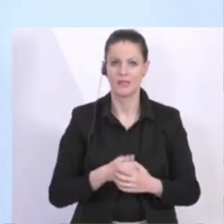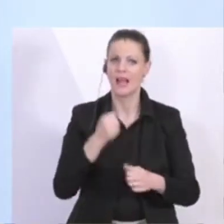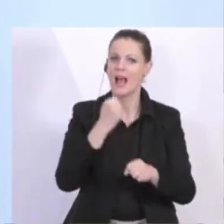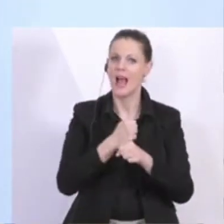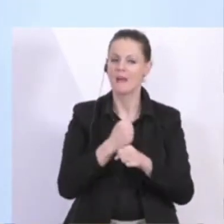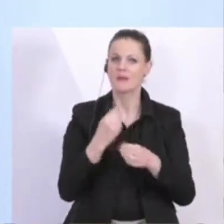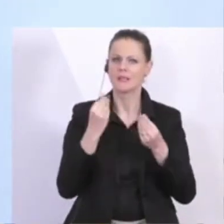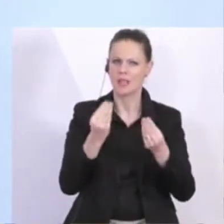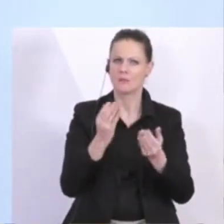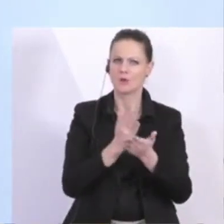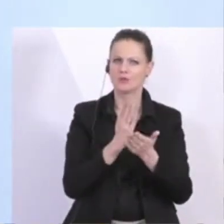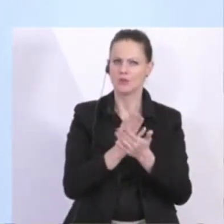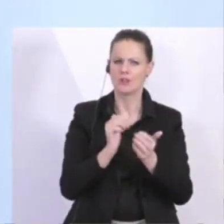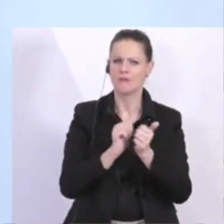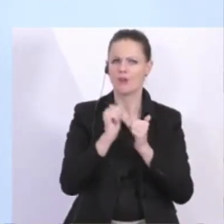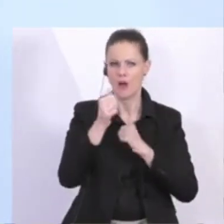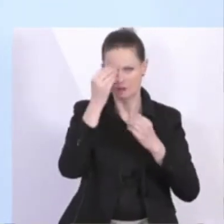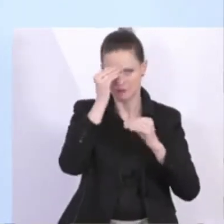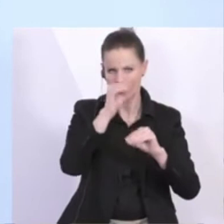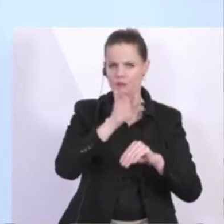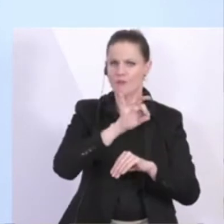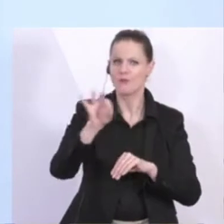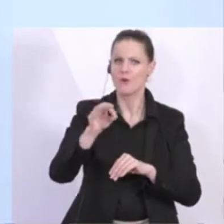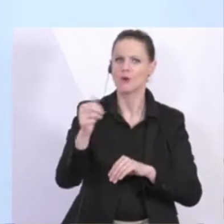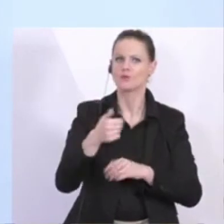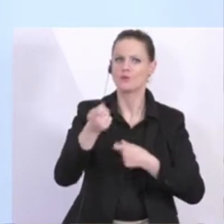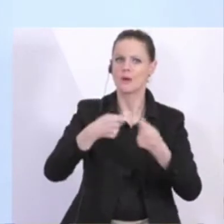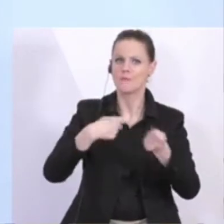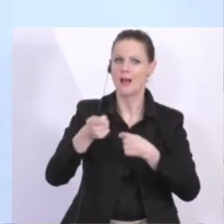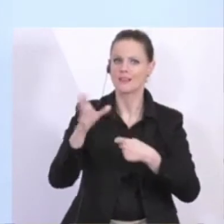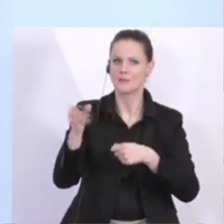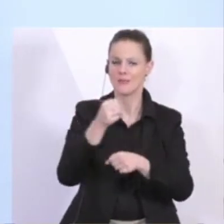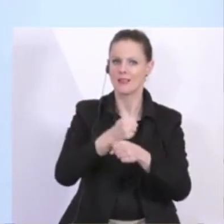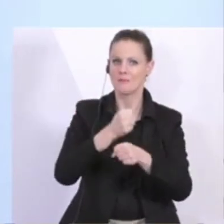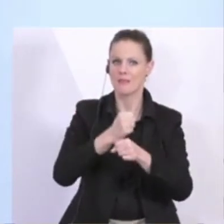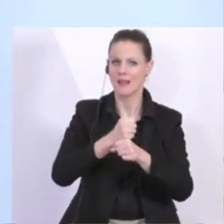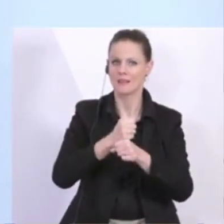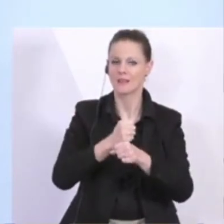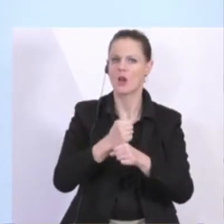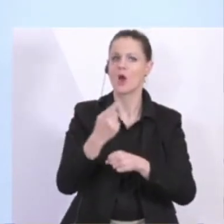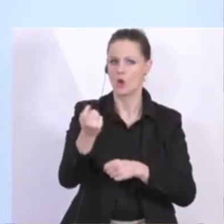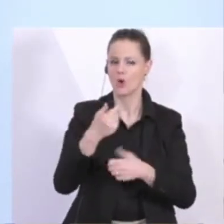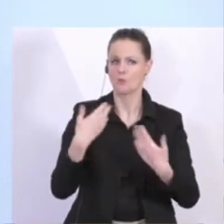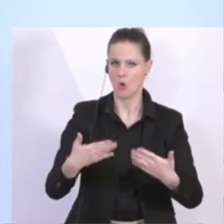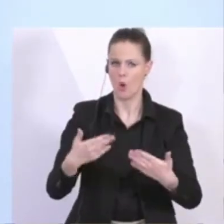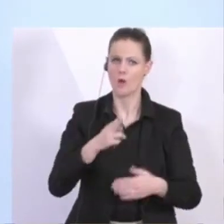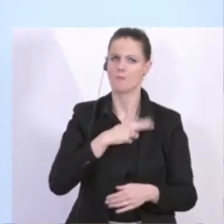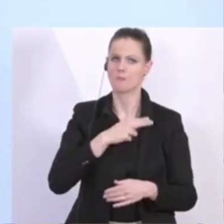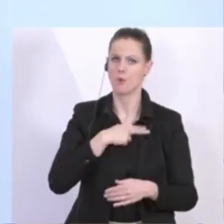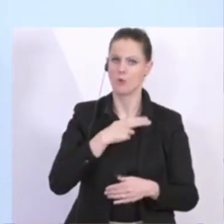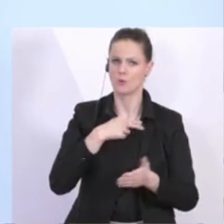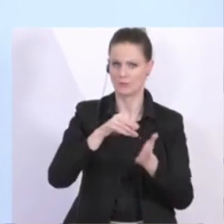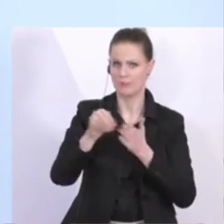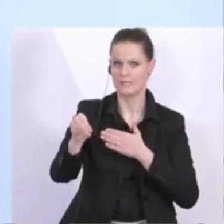angekündigt haben, dass in den Supermärkten für die Mitarbeiterinnen und Mitarbeiter ein spezieller Bonus in diesem Jahr bezahlt werden wird.